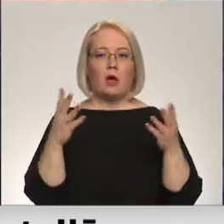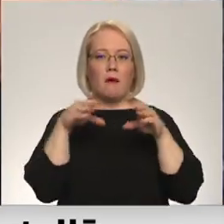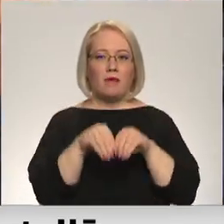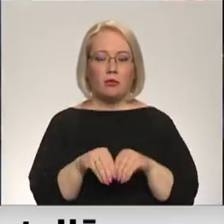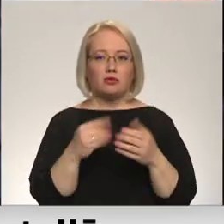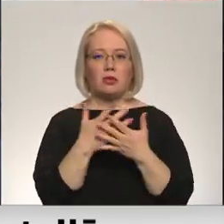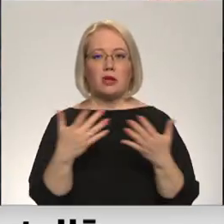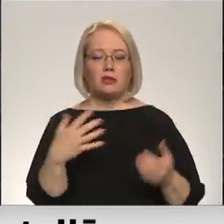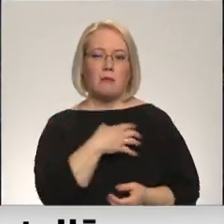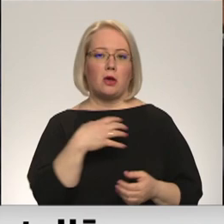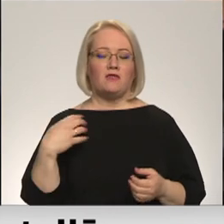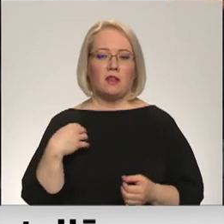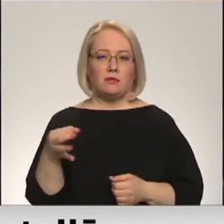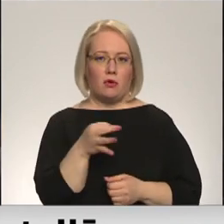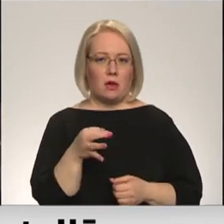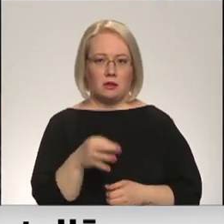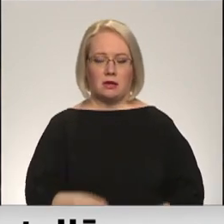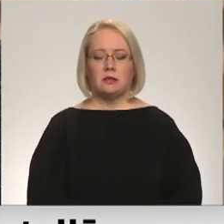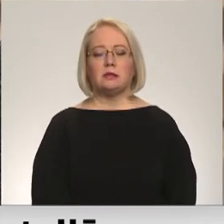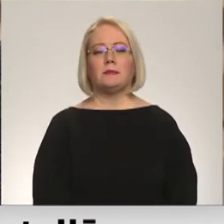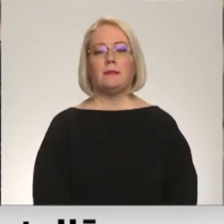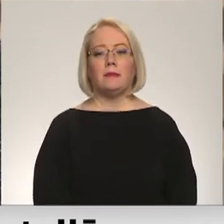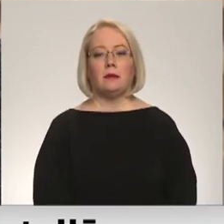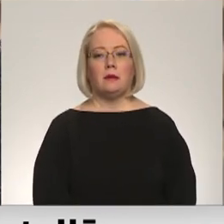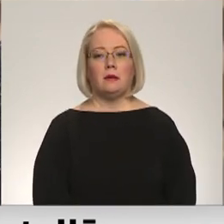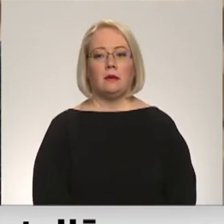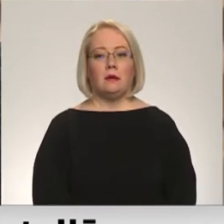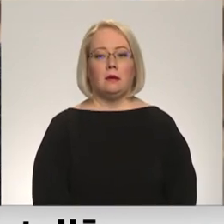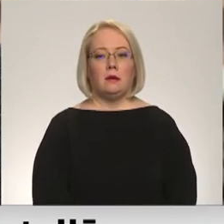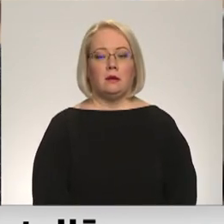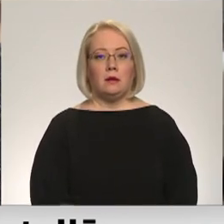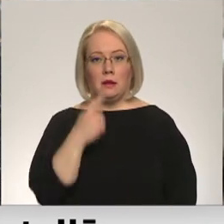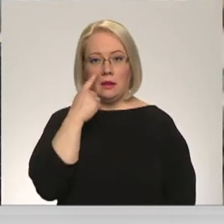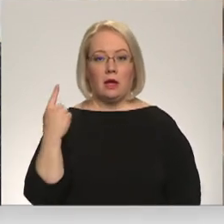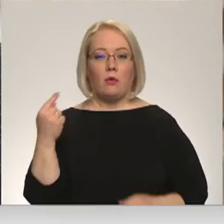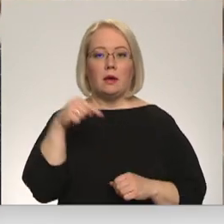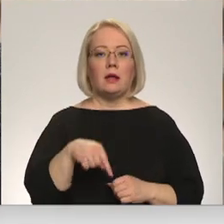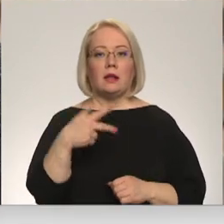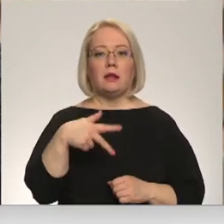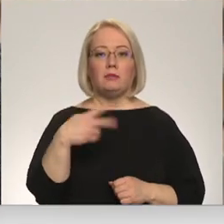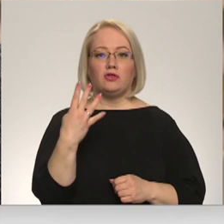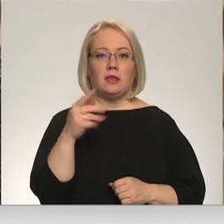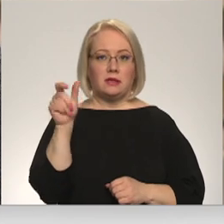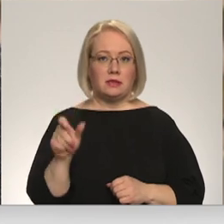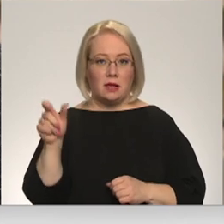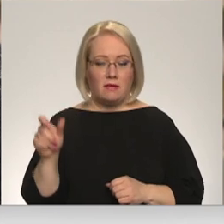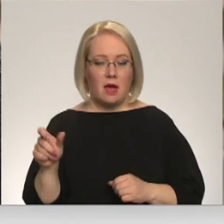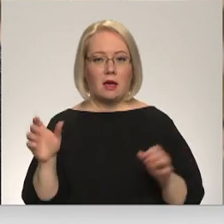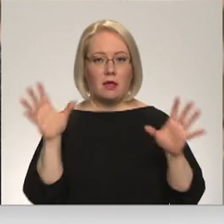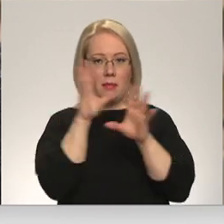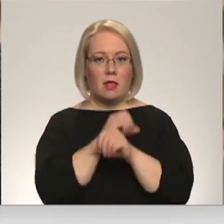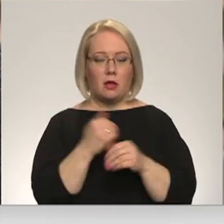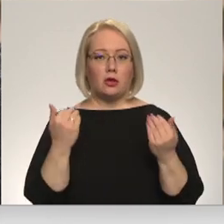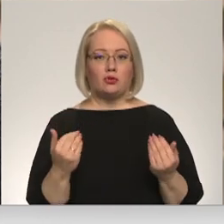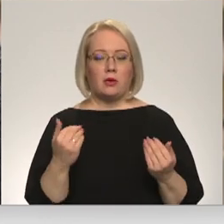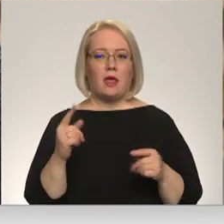dažādas pašvaldības struktūra vienības. Tikko ir ieradušies 34 cilvēki. Panākti šonakt